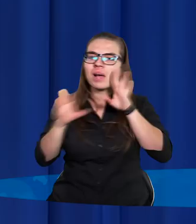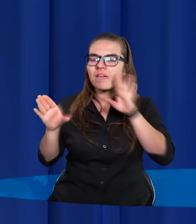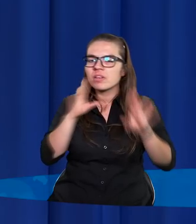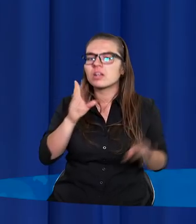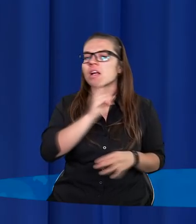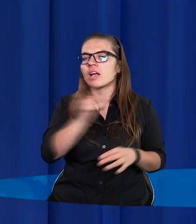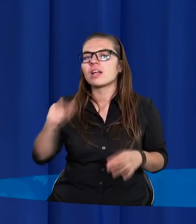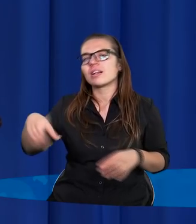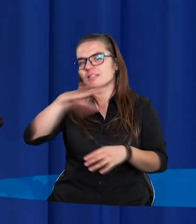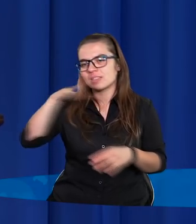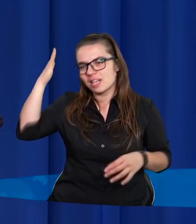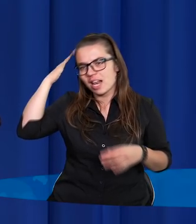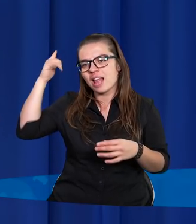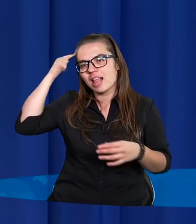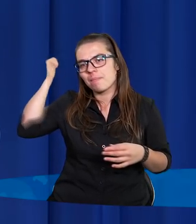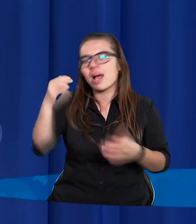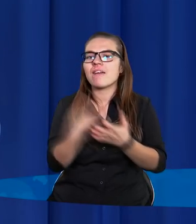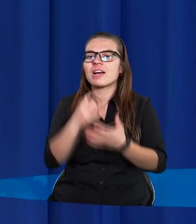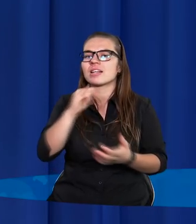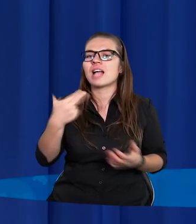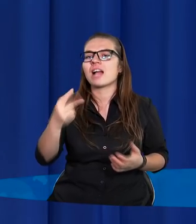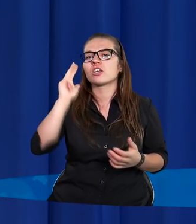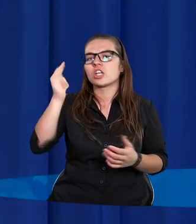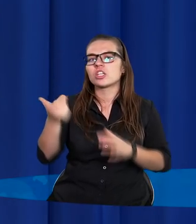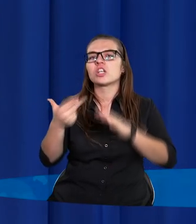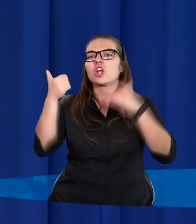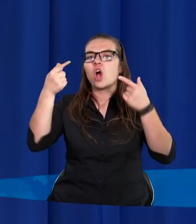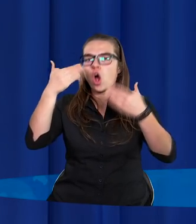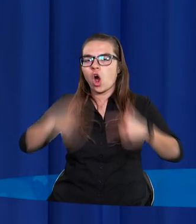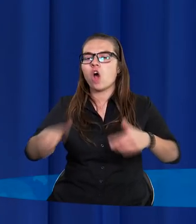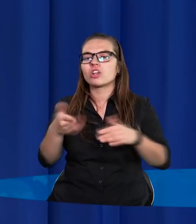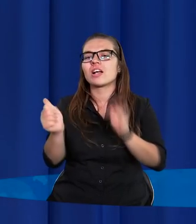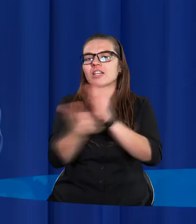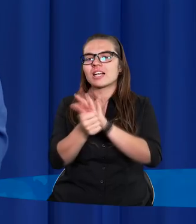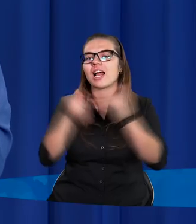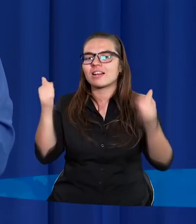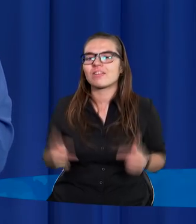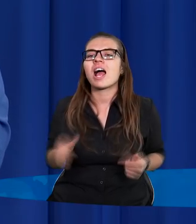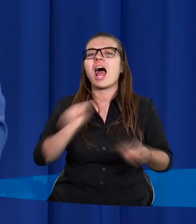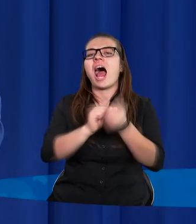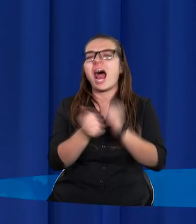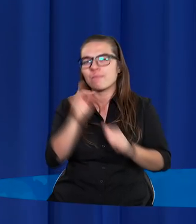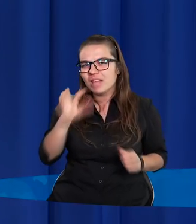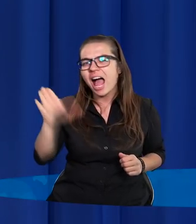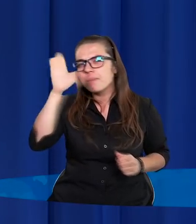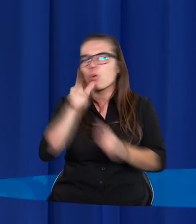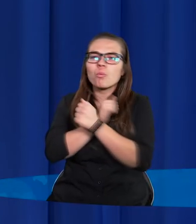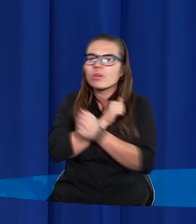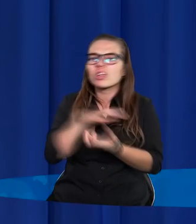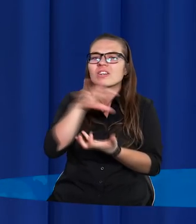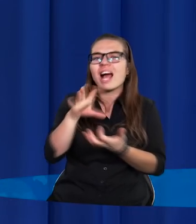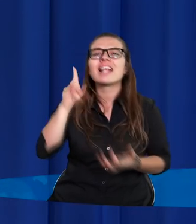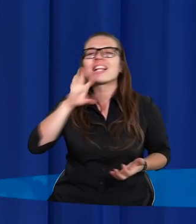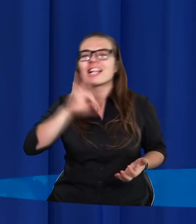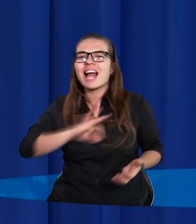protestant zna na pamięć. To jest Ewangelia Jana, trzeci rozdział, szesnasty werset, który mówi, albowiem tak, Bóg umiłował